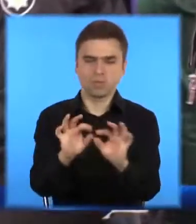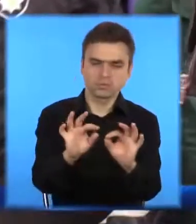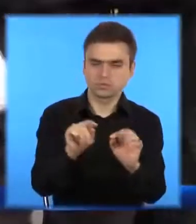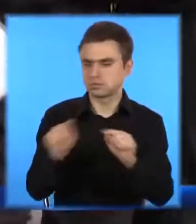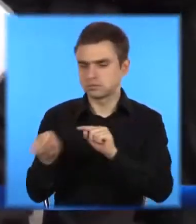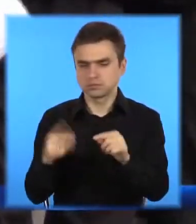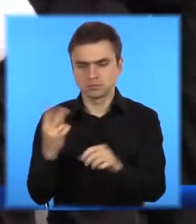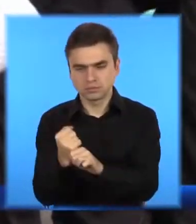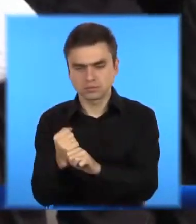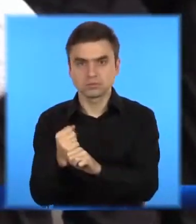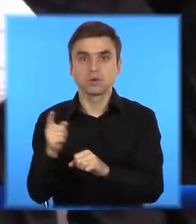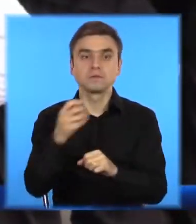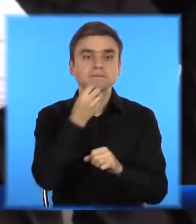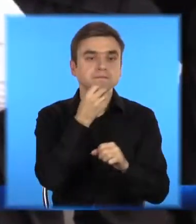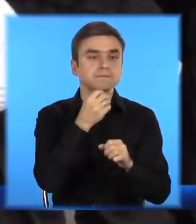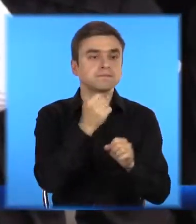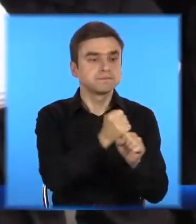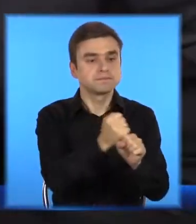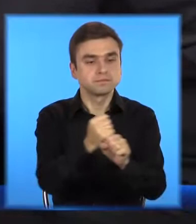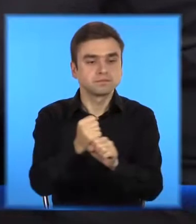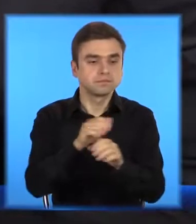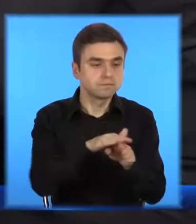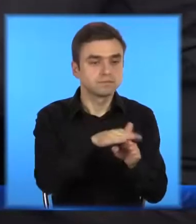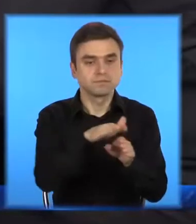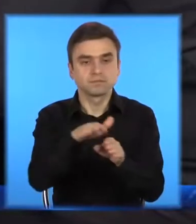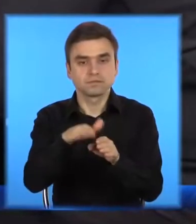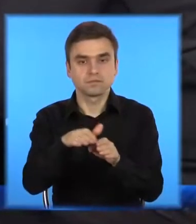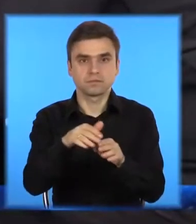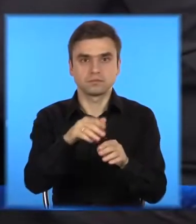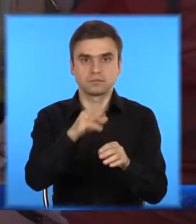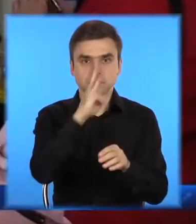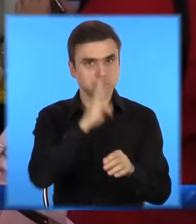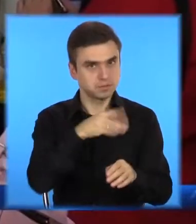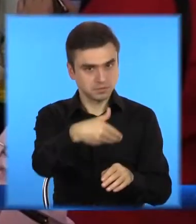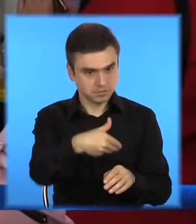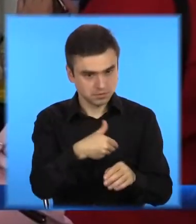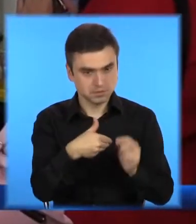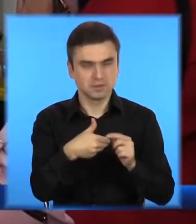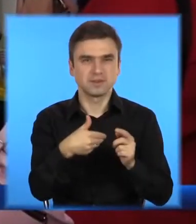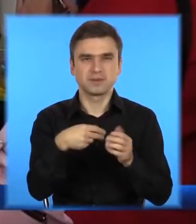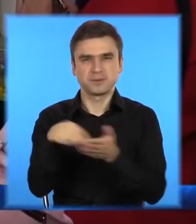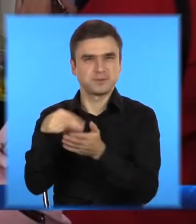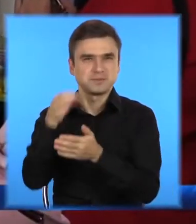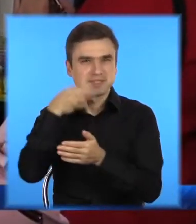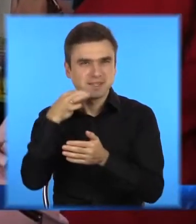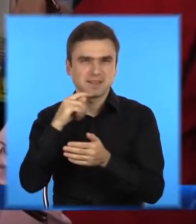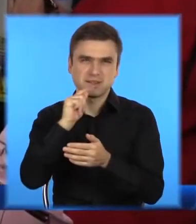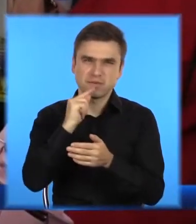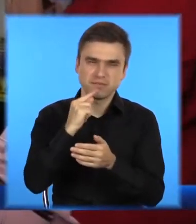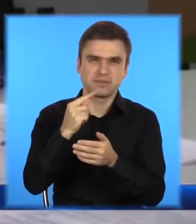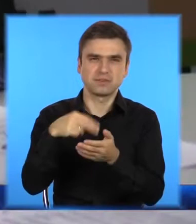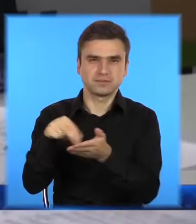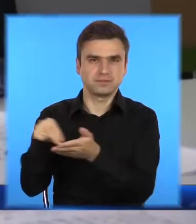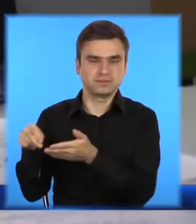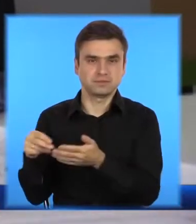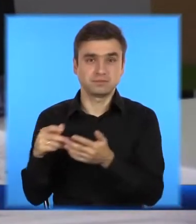витрачали у крамниці солодощів та подарунків. Спробувати себе в різних професіях мали змогу дітлахи віком від